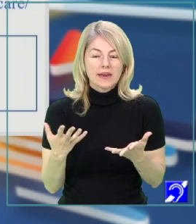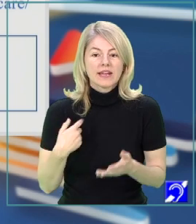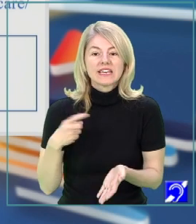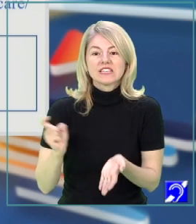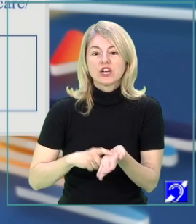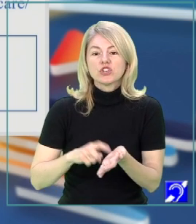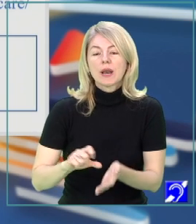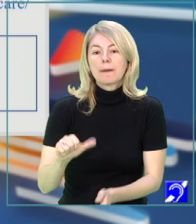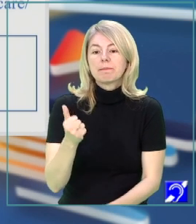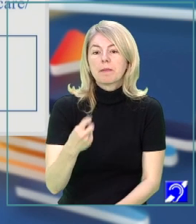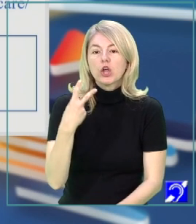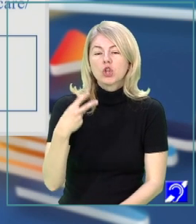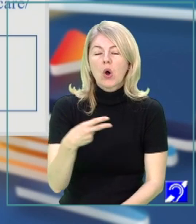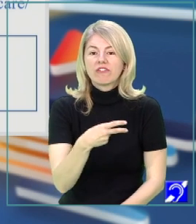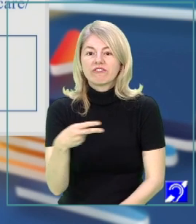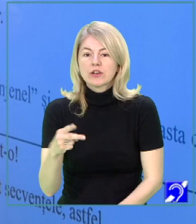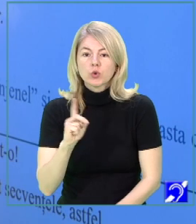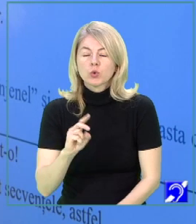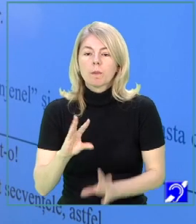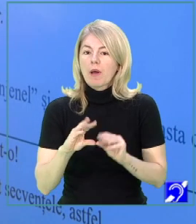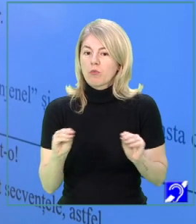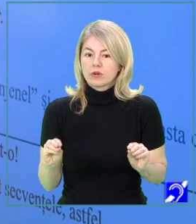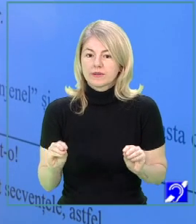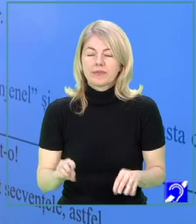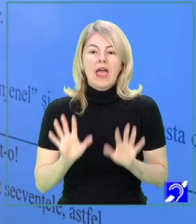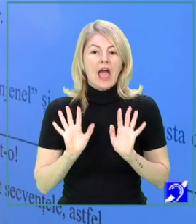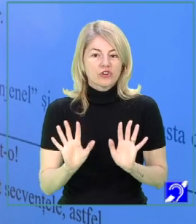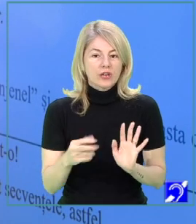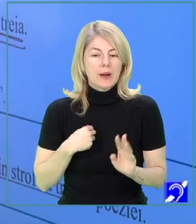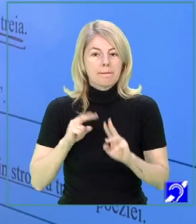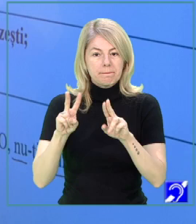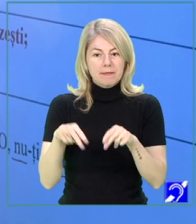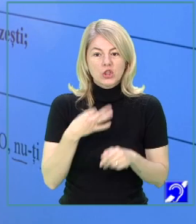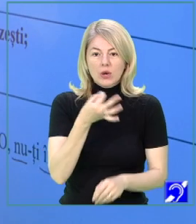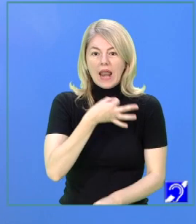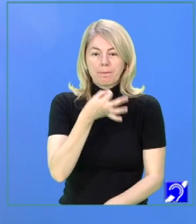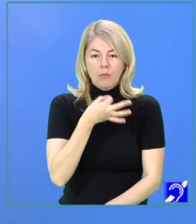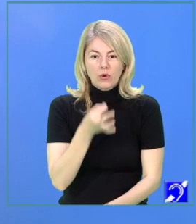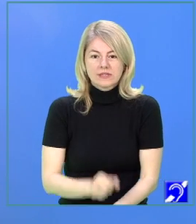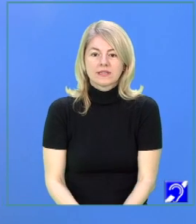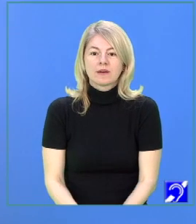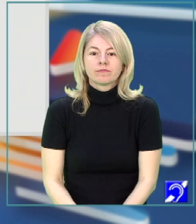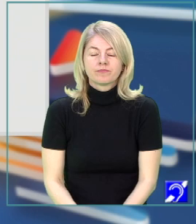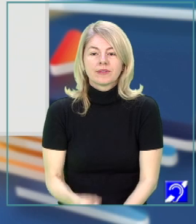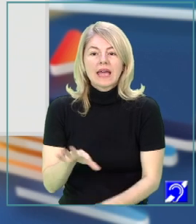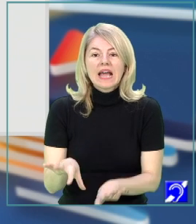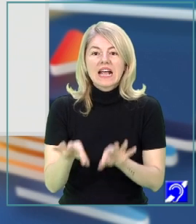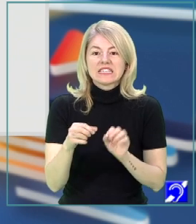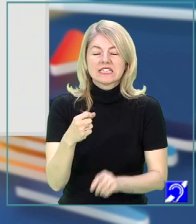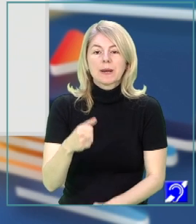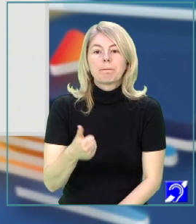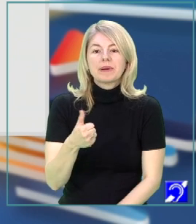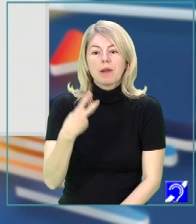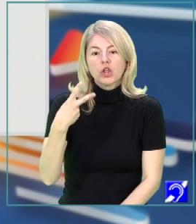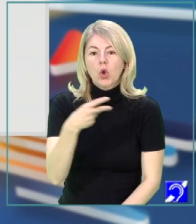se cer primele două versuri. Așa că mă întorc la poezie, identific primele